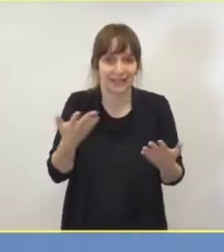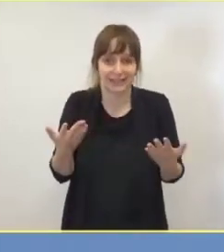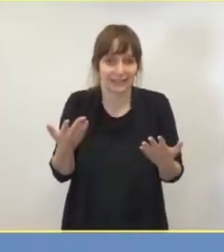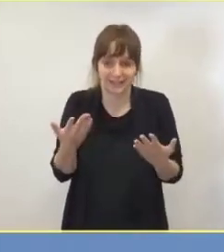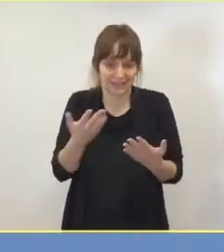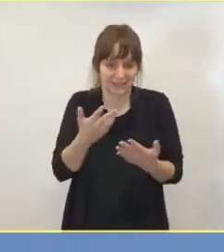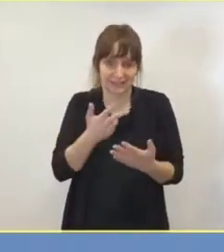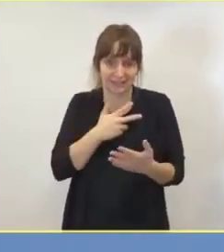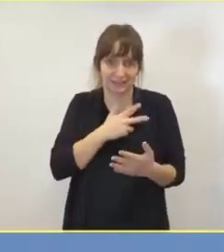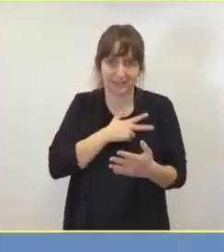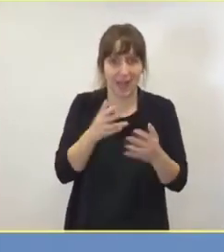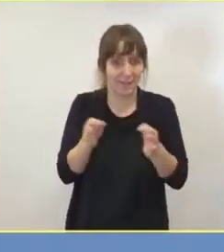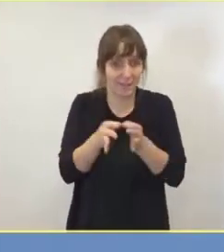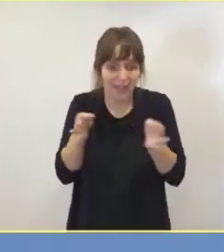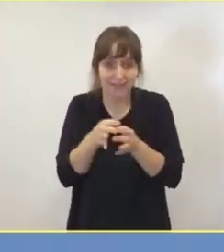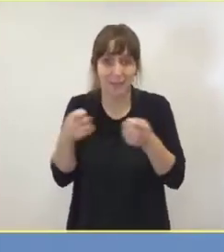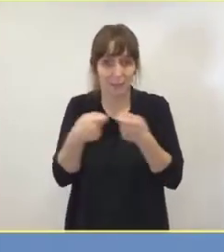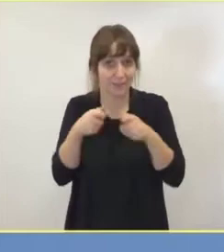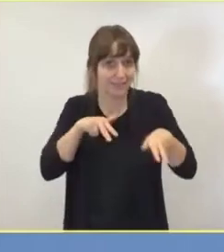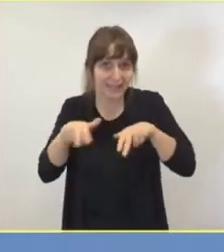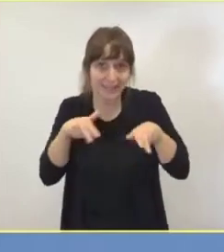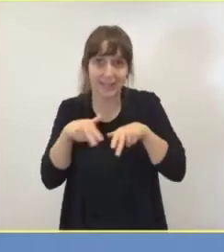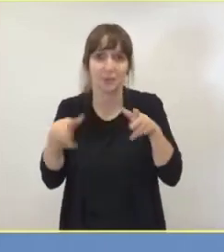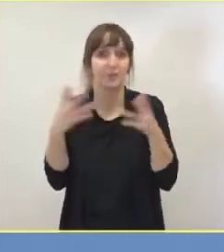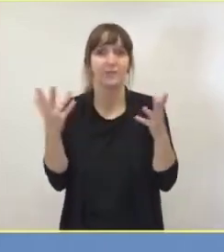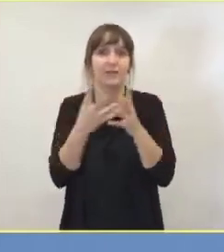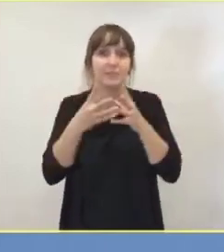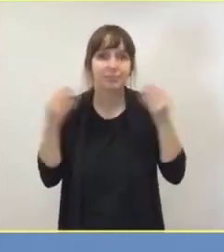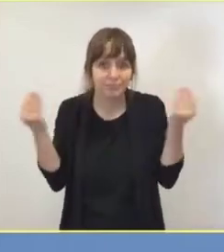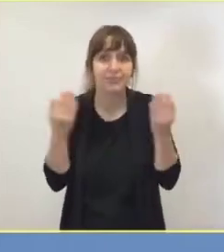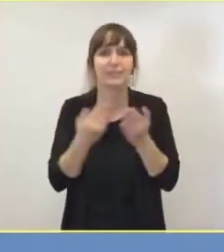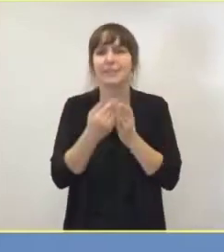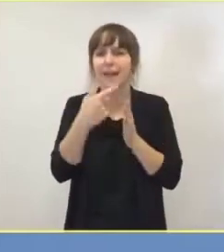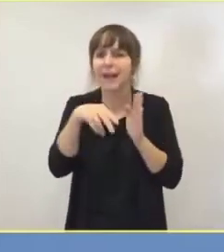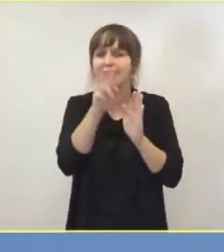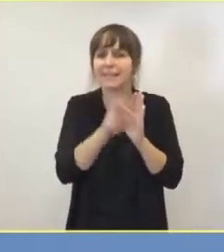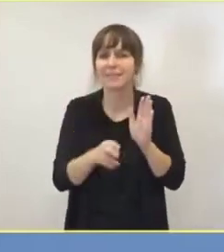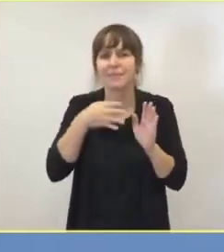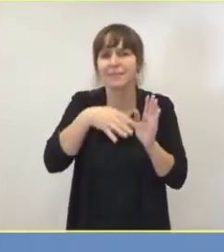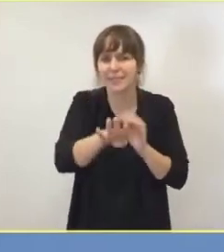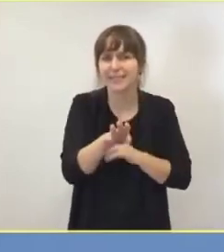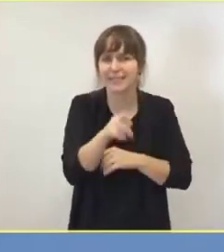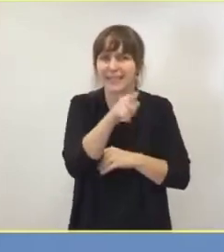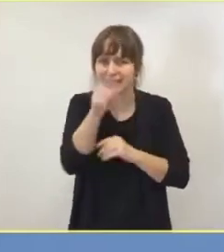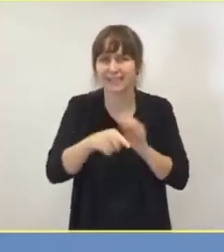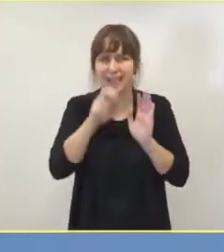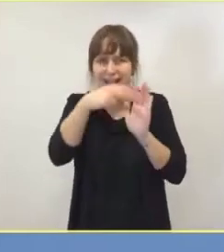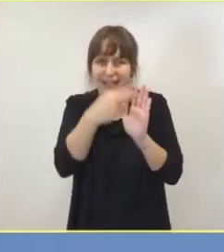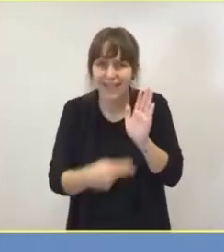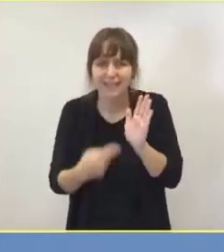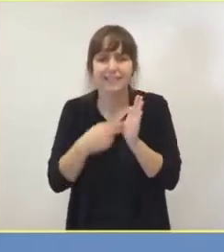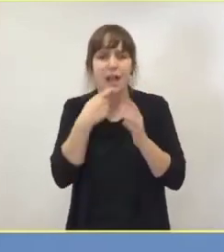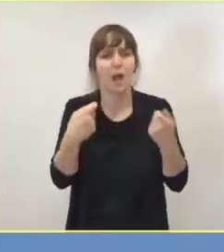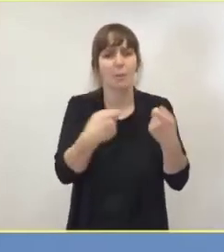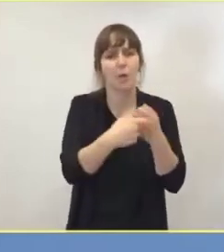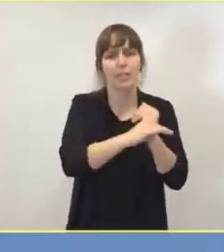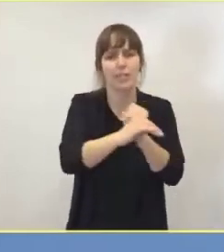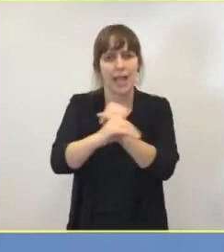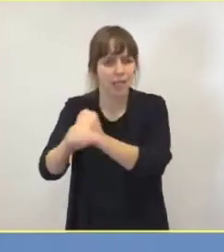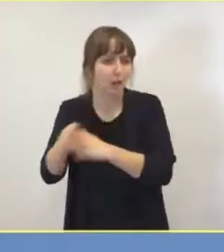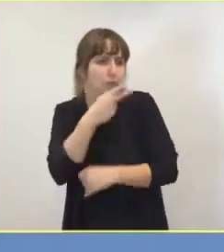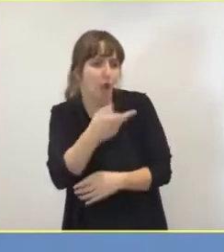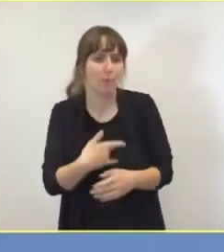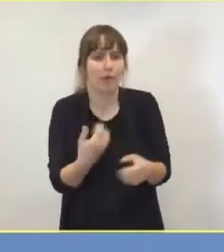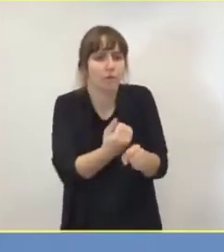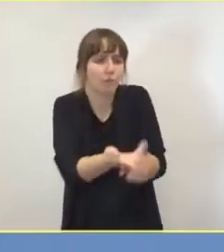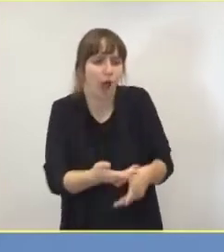untergegangen in den Maßnahmen der Bundesregierung, unter Ziffer 14 lesen Sie das ja vielleicht, da wird so ein bisschen davon gesprochen, die Länder sollen jetzt mal gucken, was sie mit den Krankenhäusern